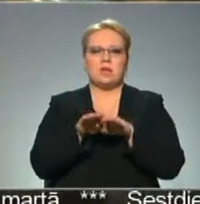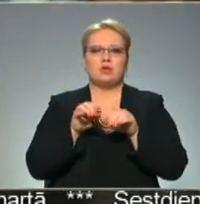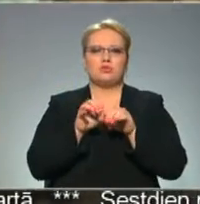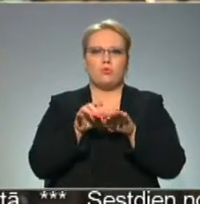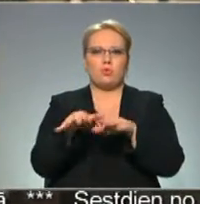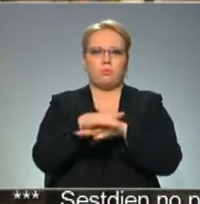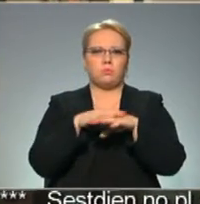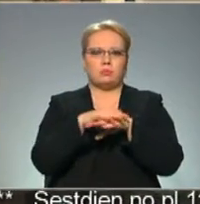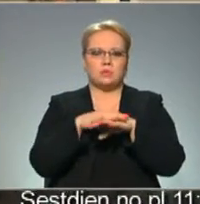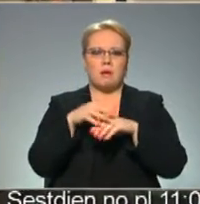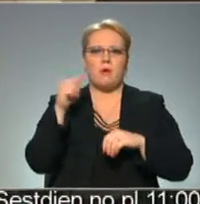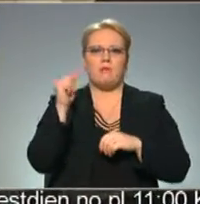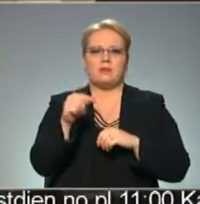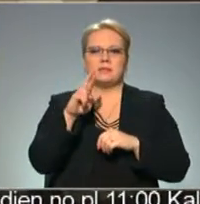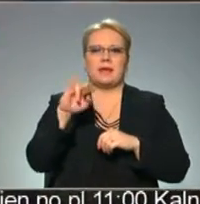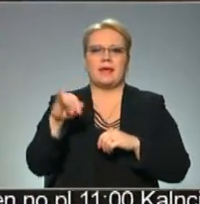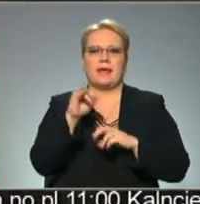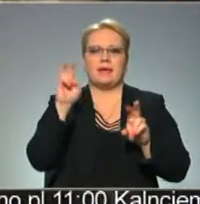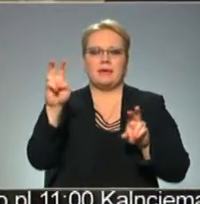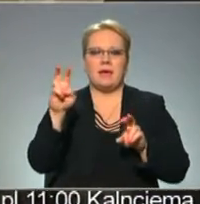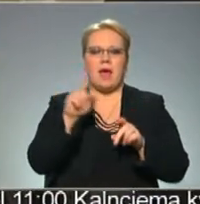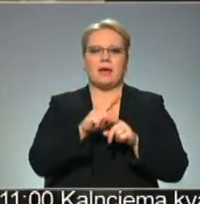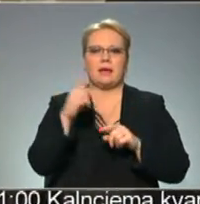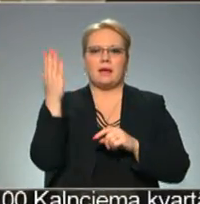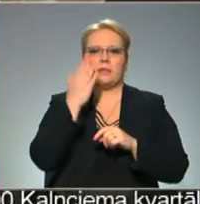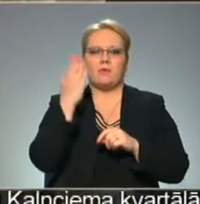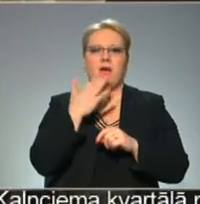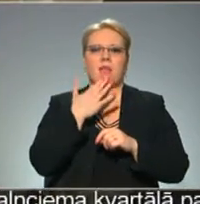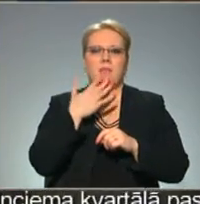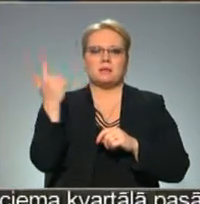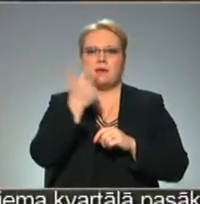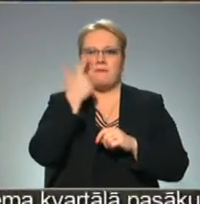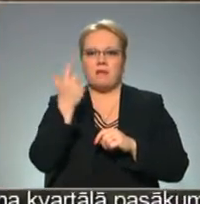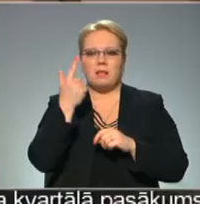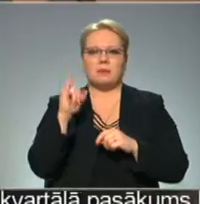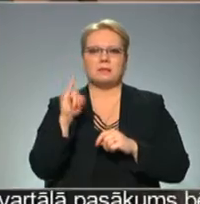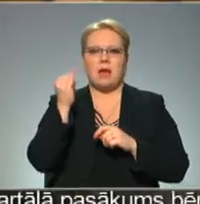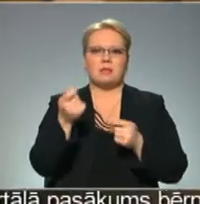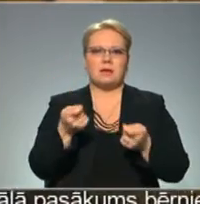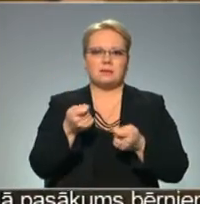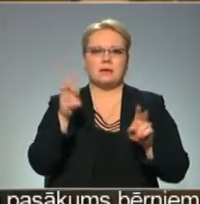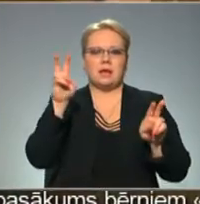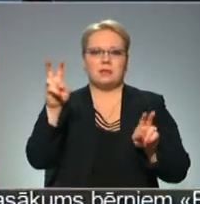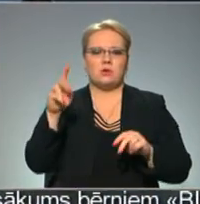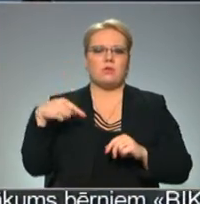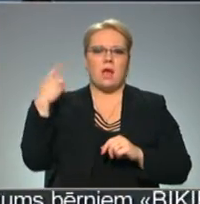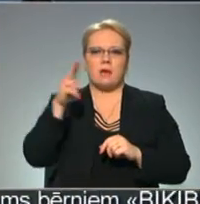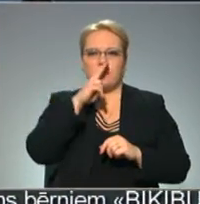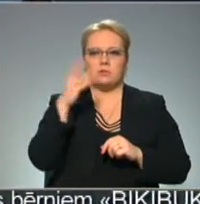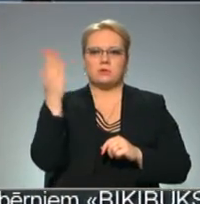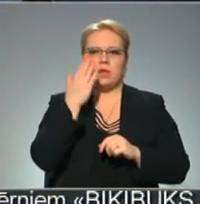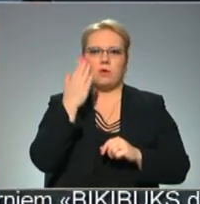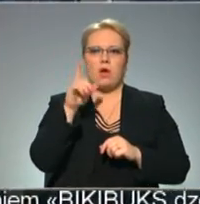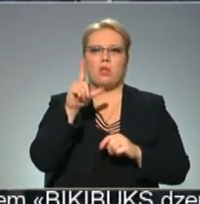studijai Rija, galvenā eksporta prets, pašlaikie Raiņa ekranizācija animācijas filmā Zātas zirgs filmu nākošnadēļ iznāk kino teatros